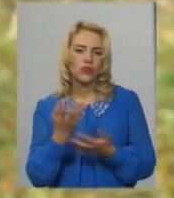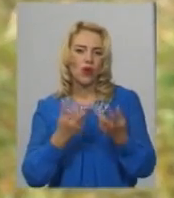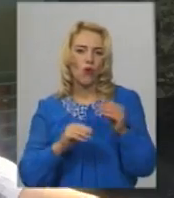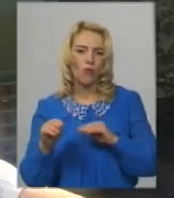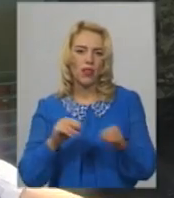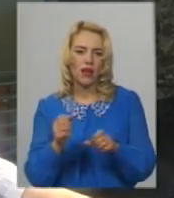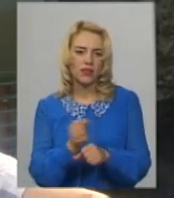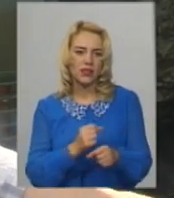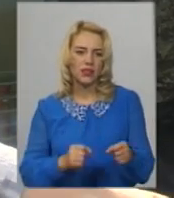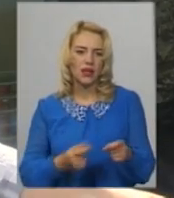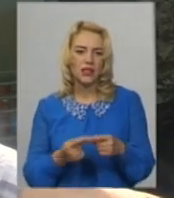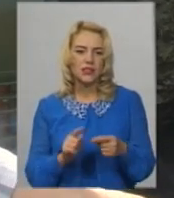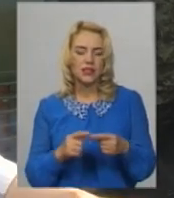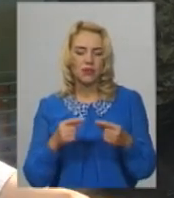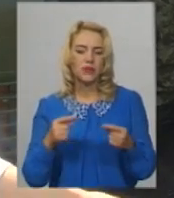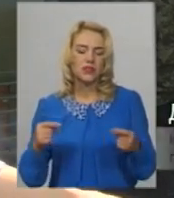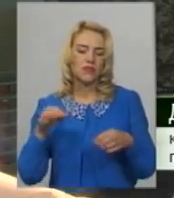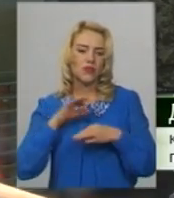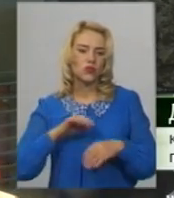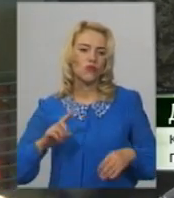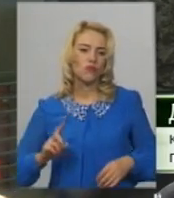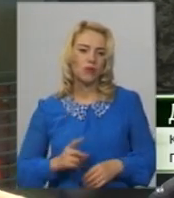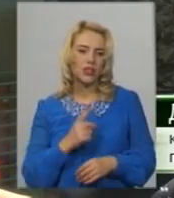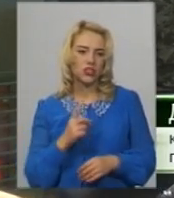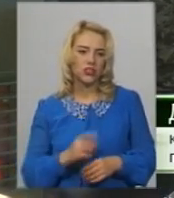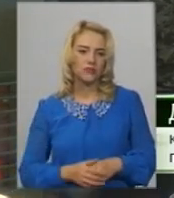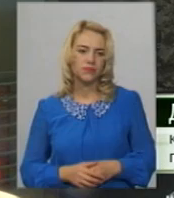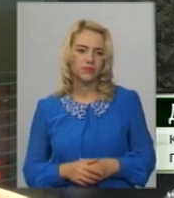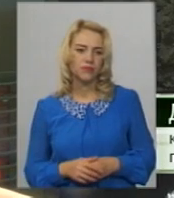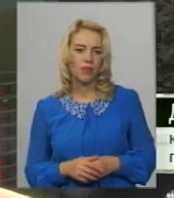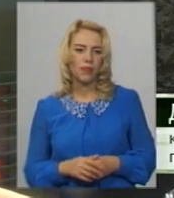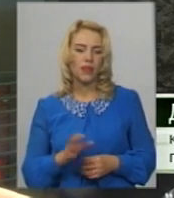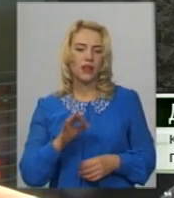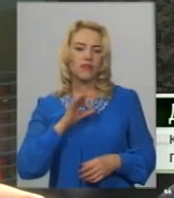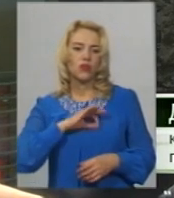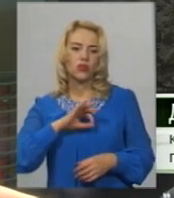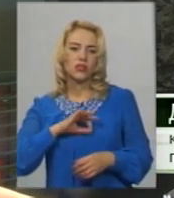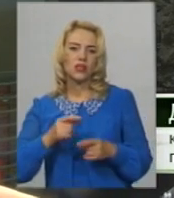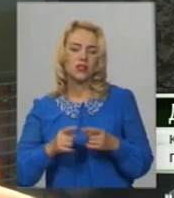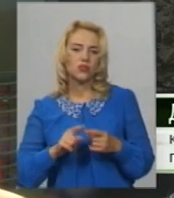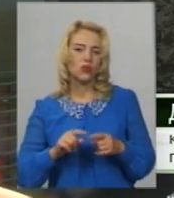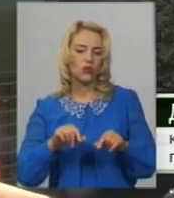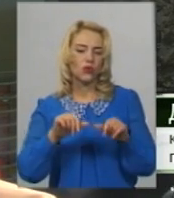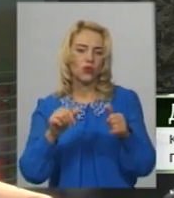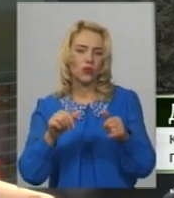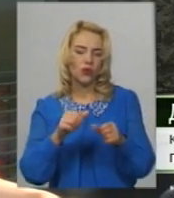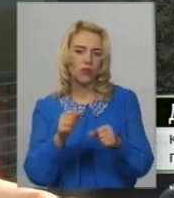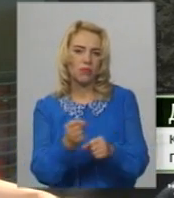Білорус. Даний пристрою ми використовуємо вперше. І використання цього пристрою дозволяє